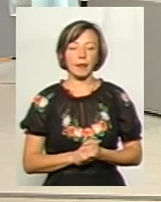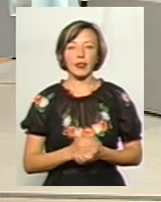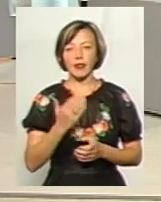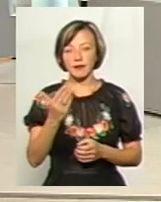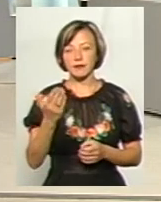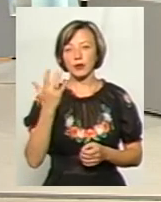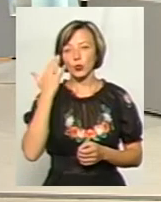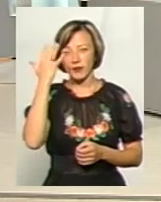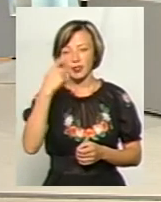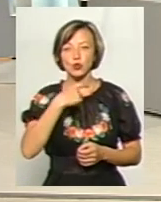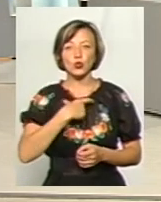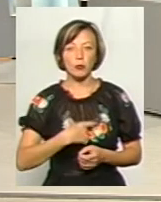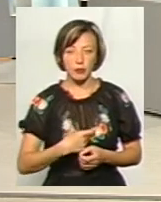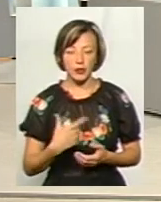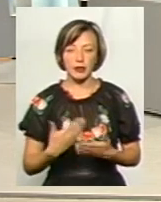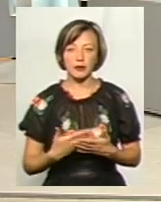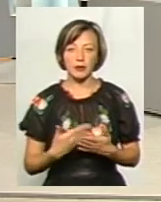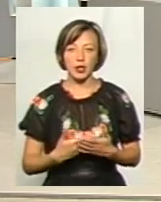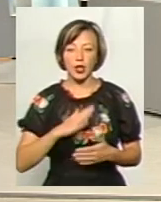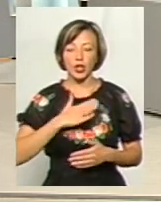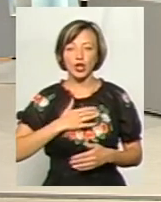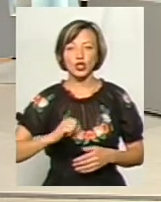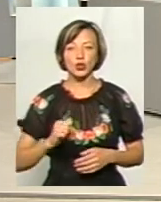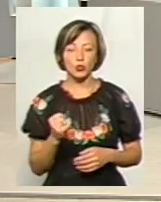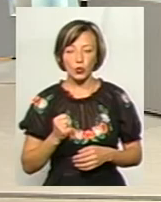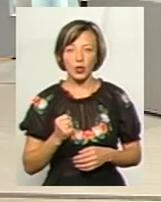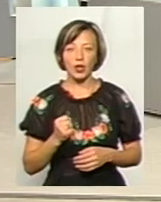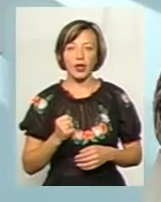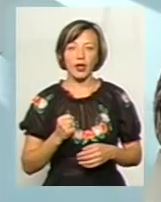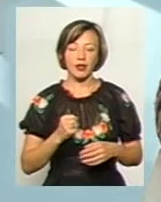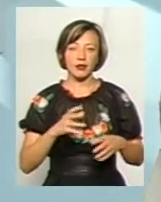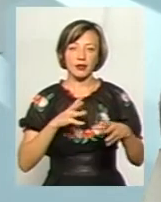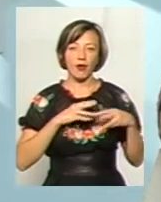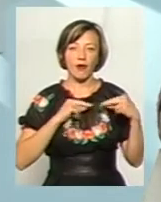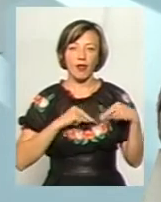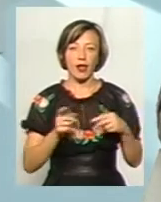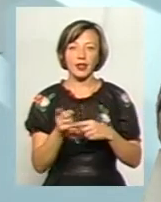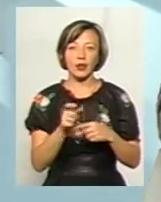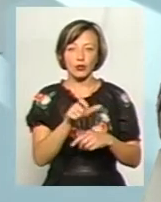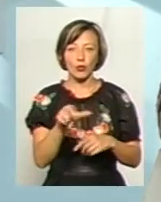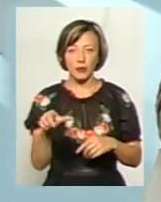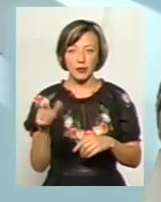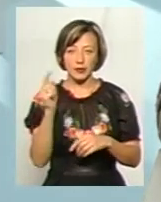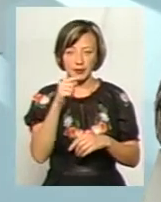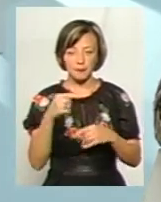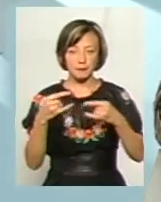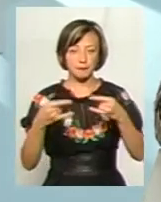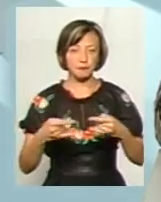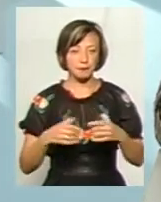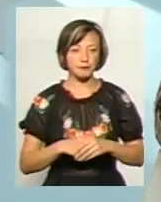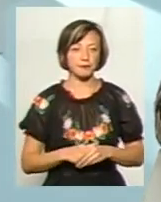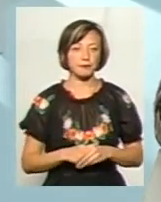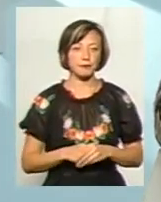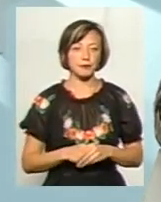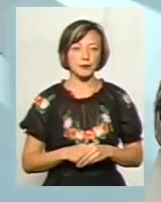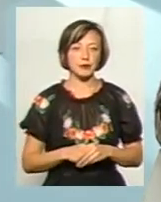наші друзі чи наші колеги-тернопільці, які по той бік екрану, от